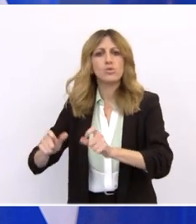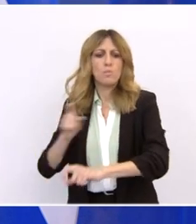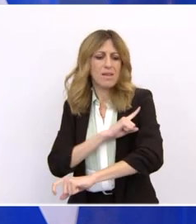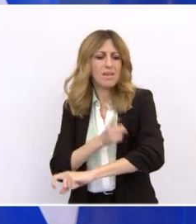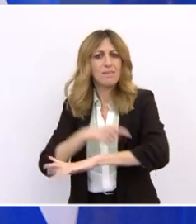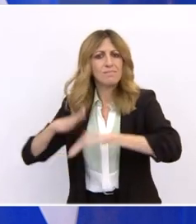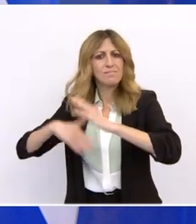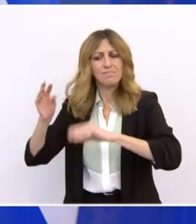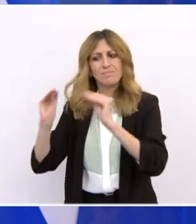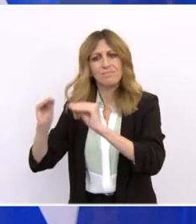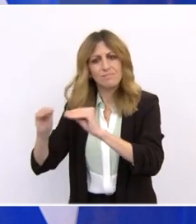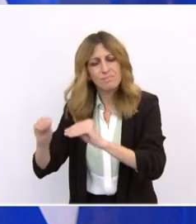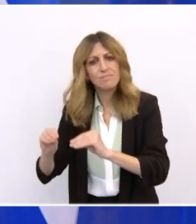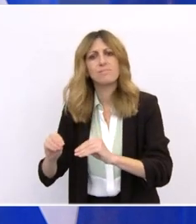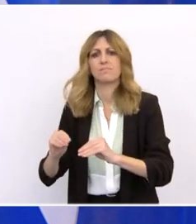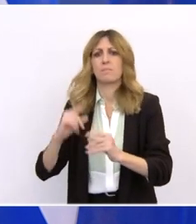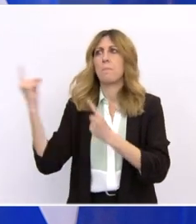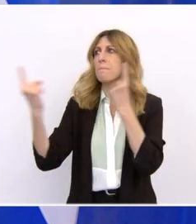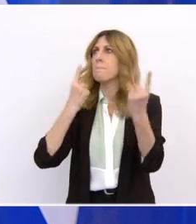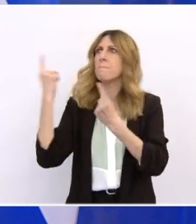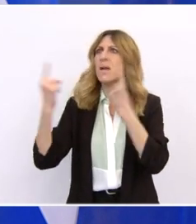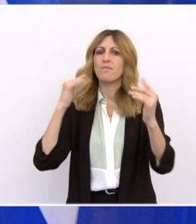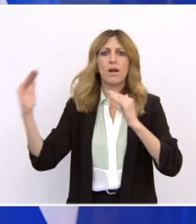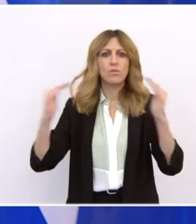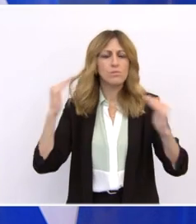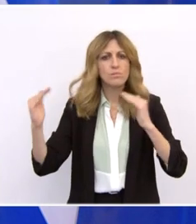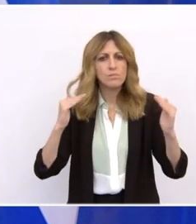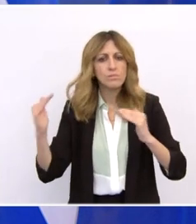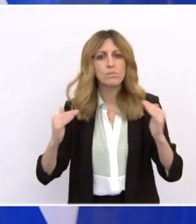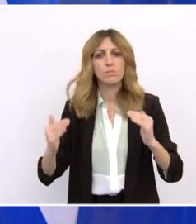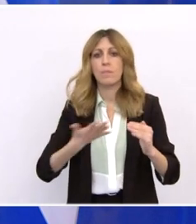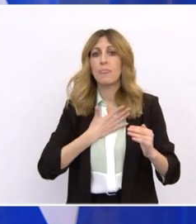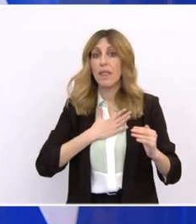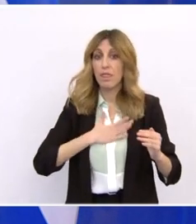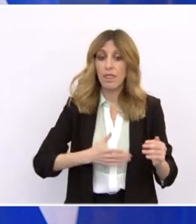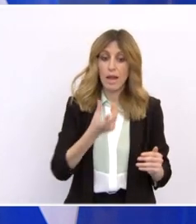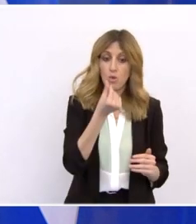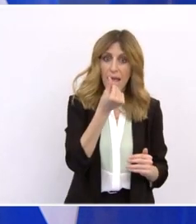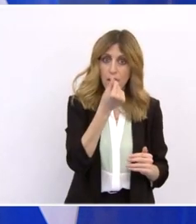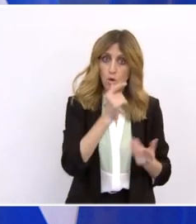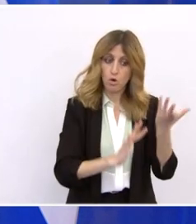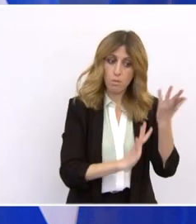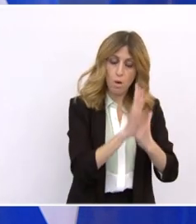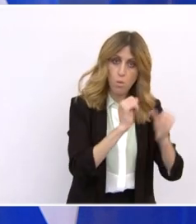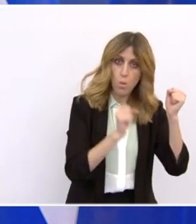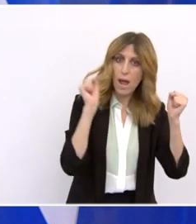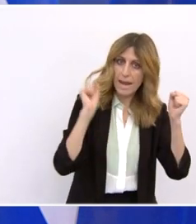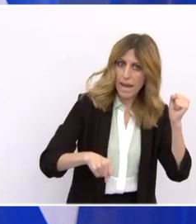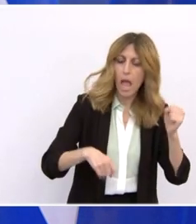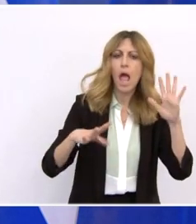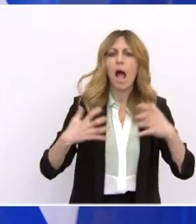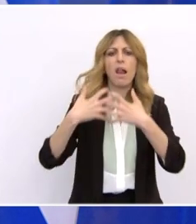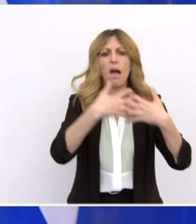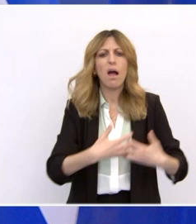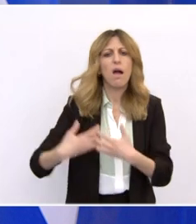αλλά και στις μεγάλες περιβαλλοντικές προκλήσεις της μετάβασης σε μια οικονομία χαμηλών και τελικά μηδενικών εκπομπών άφρακα.